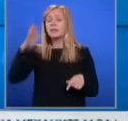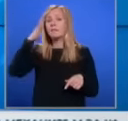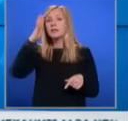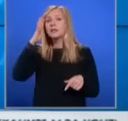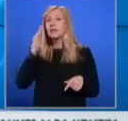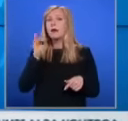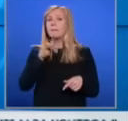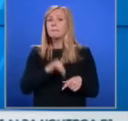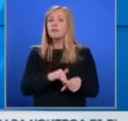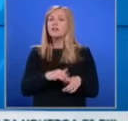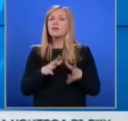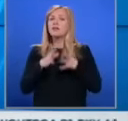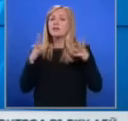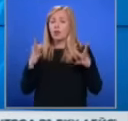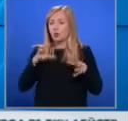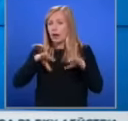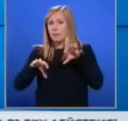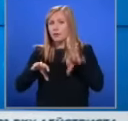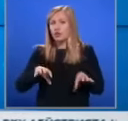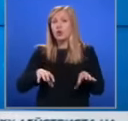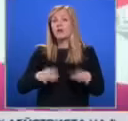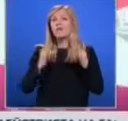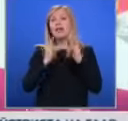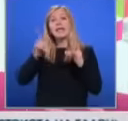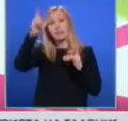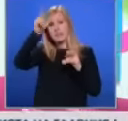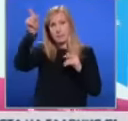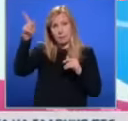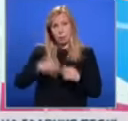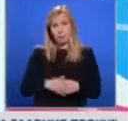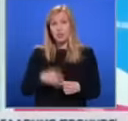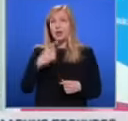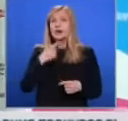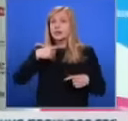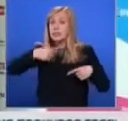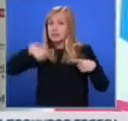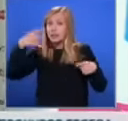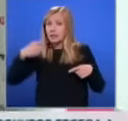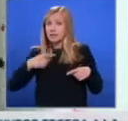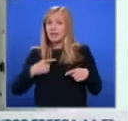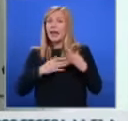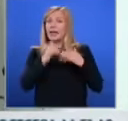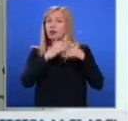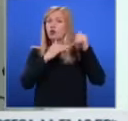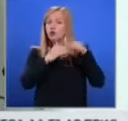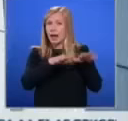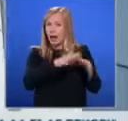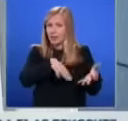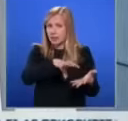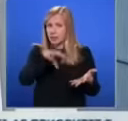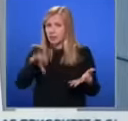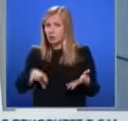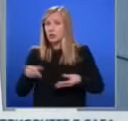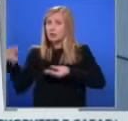Полев беше в две от най-големите индустриални зони в Истанбул. За развитието на индустриалните зони у нас са осигурени финансови